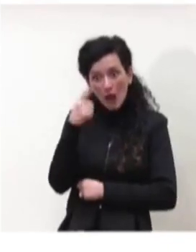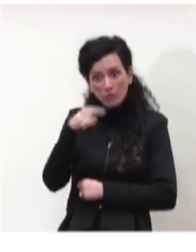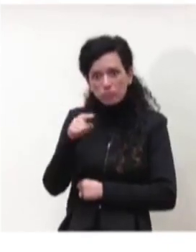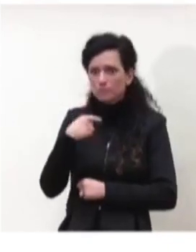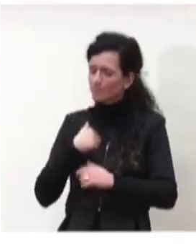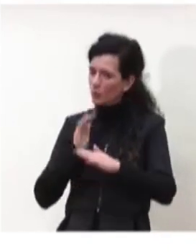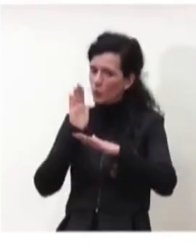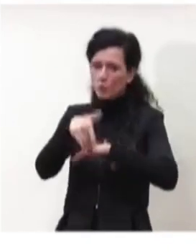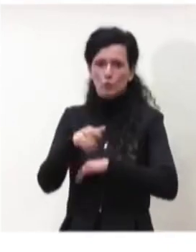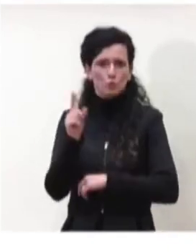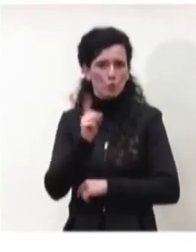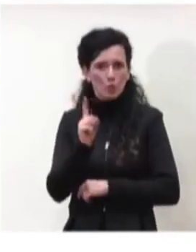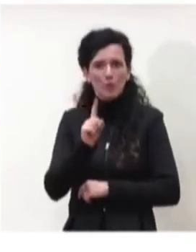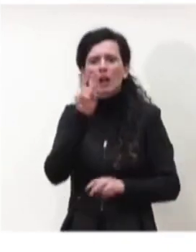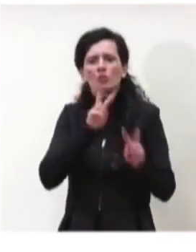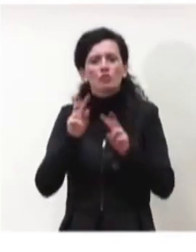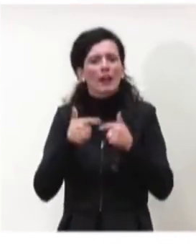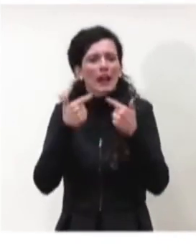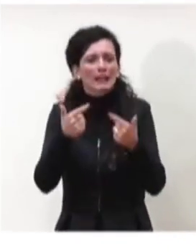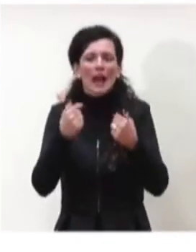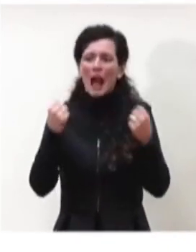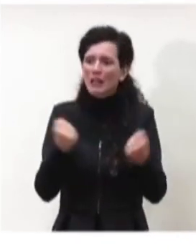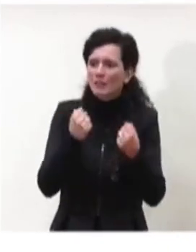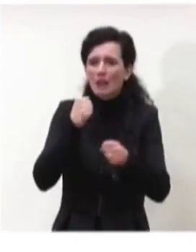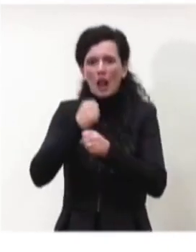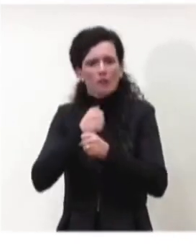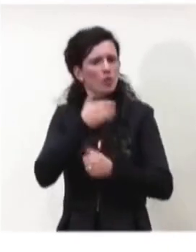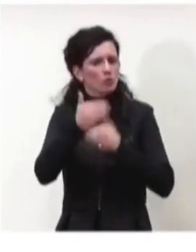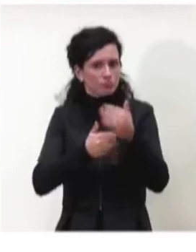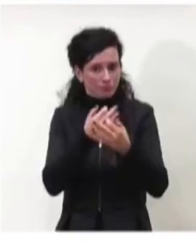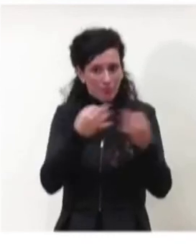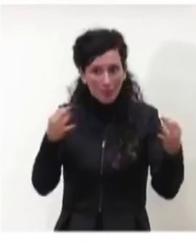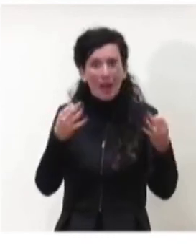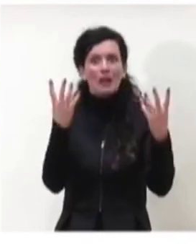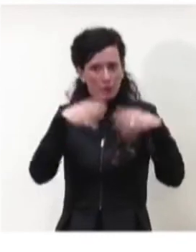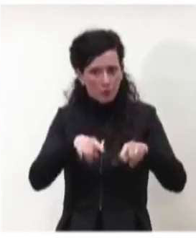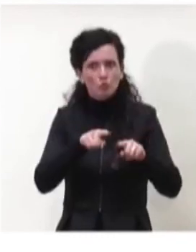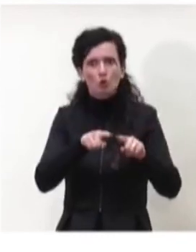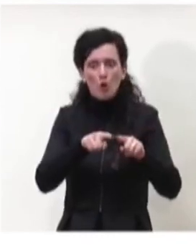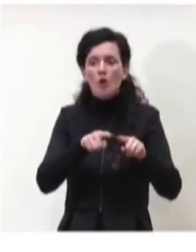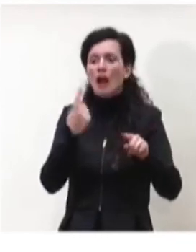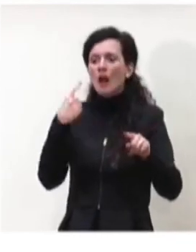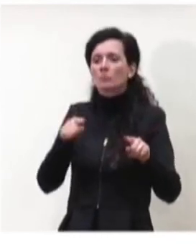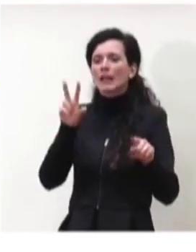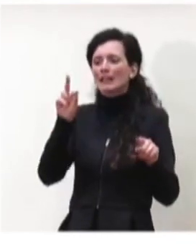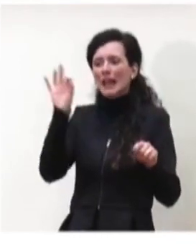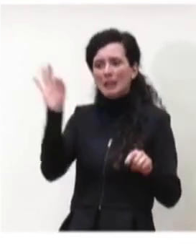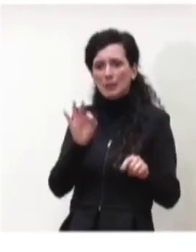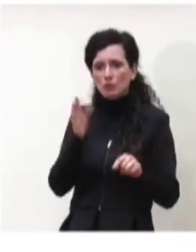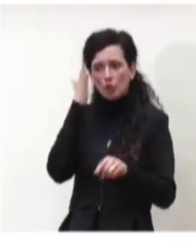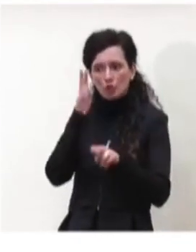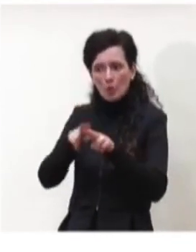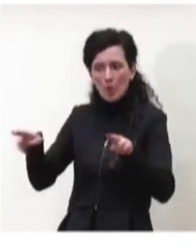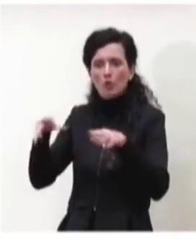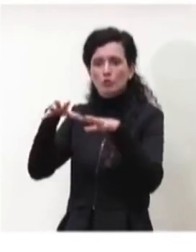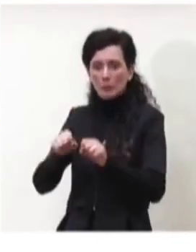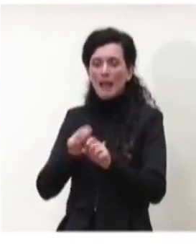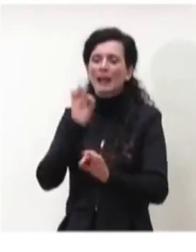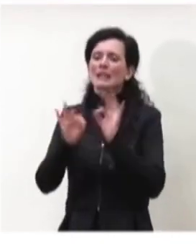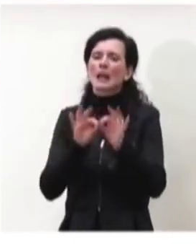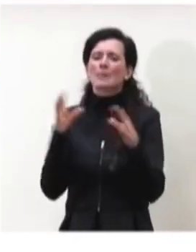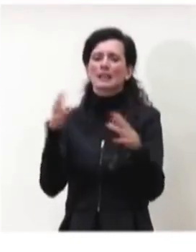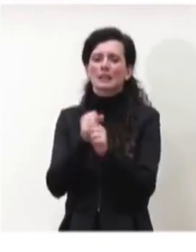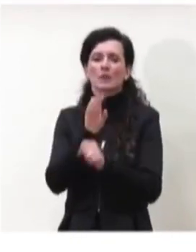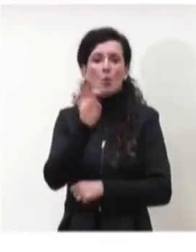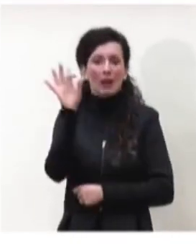garantire un po' tutte le attività, quindi il 30% dei posti letto occupati per quanto riguarda le terapie intensive, il 40% per quanto